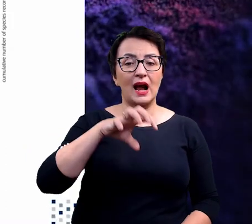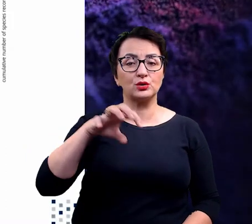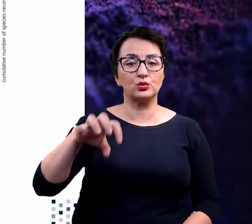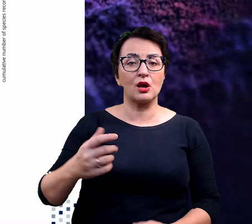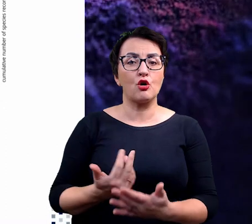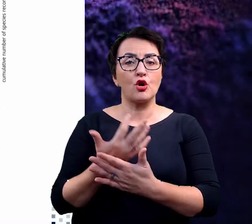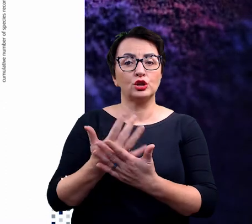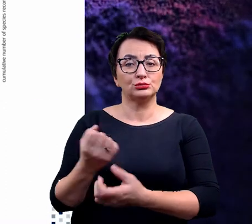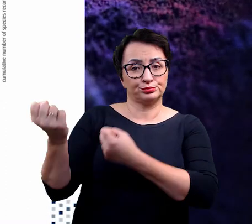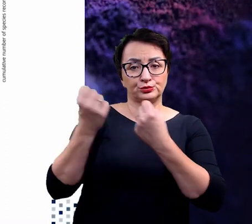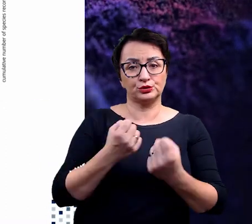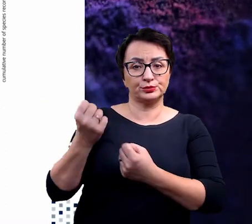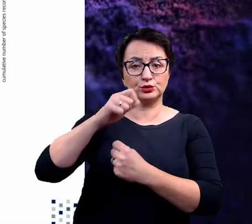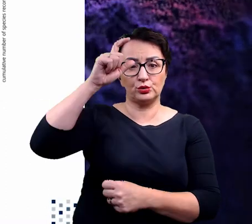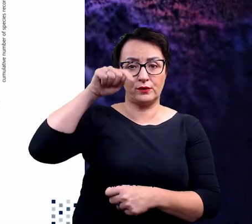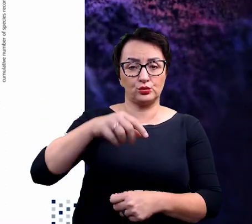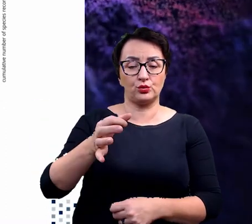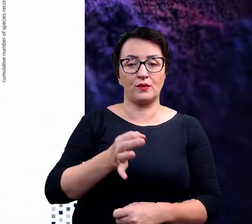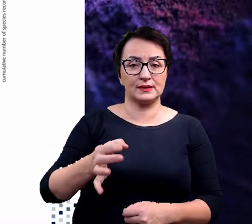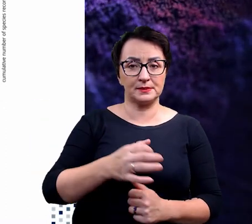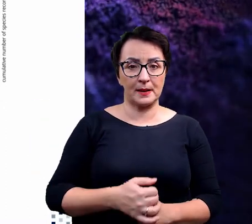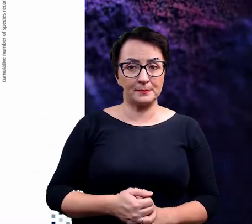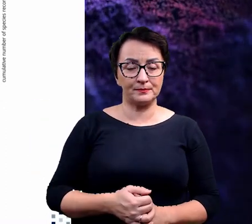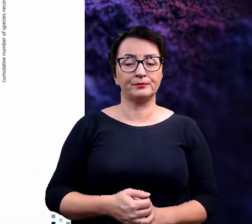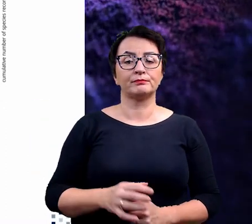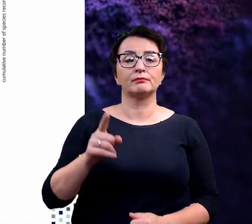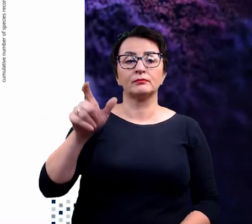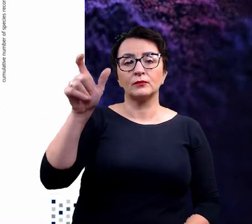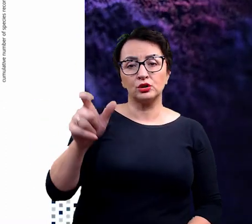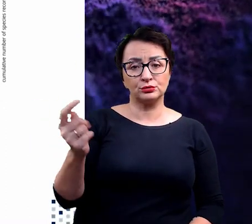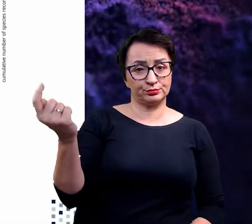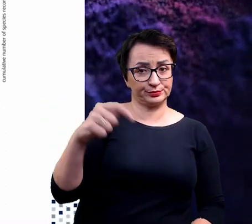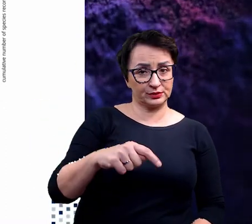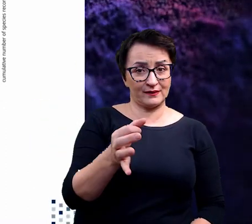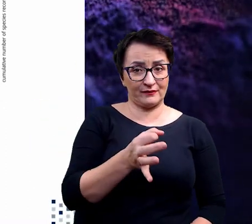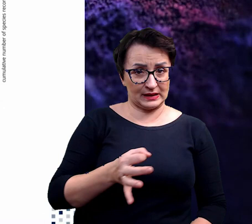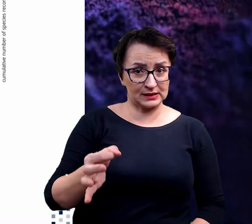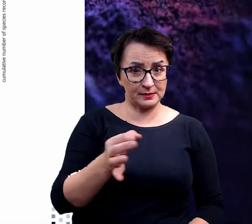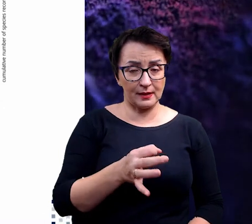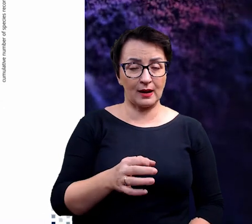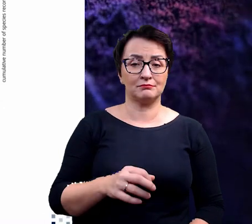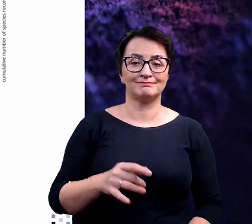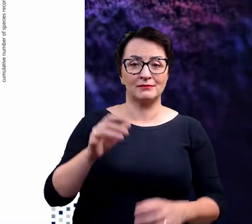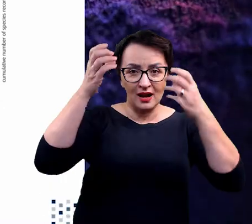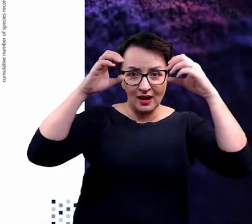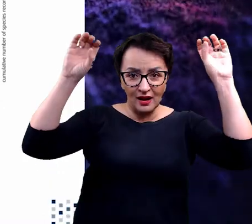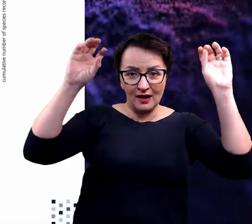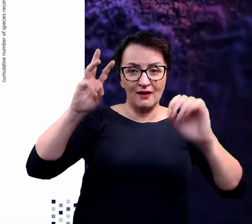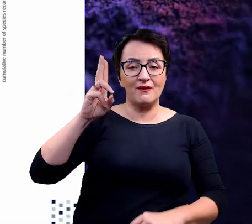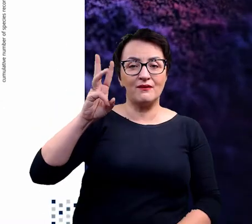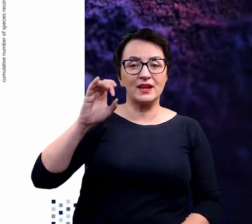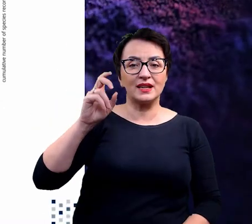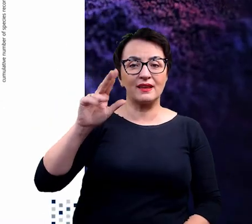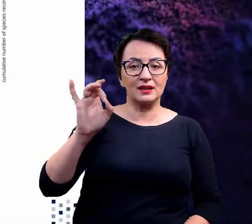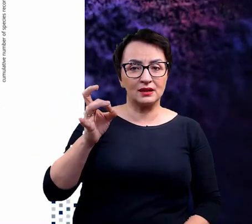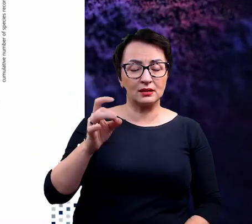sprowadzane przez człowieka na tę wyspę. Z pewnością osadnicy, wikingowie, którzy przybyli tam w IX i